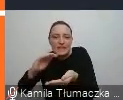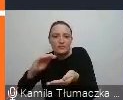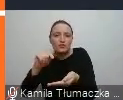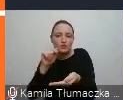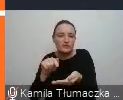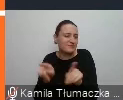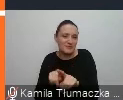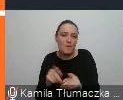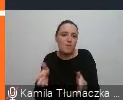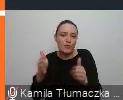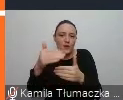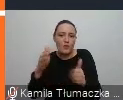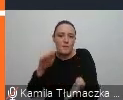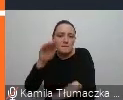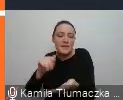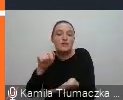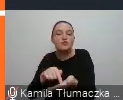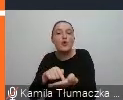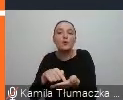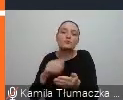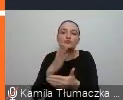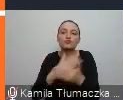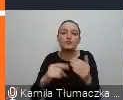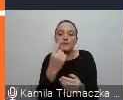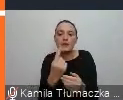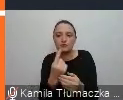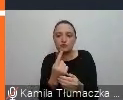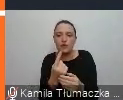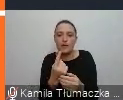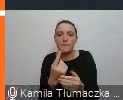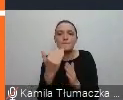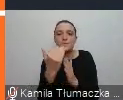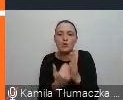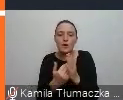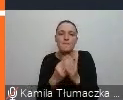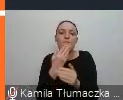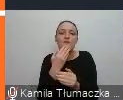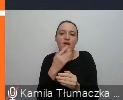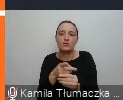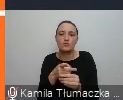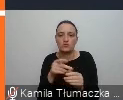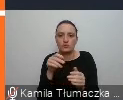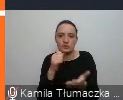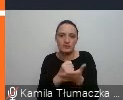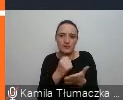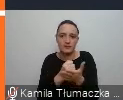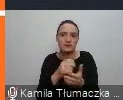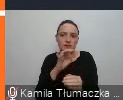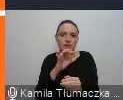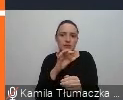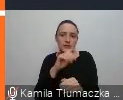ma mniejsze pudełko. Część pierwsza programu mowa w kontekście społecznym i on rzeczywiście